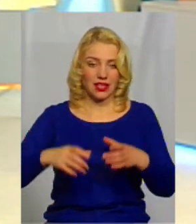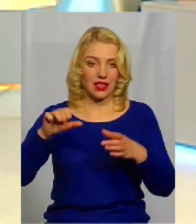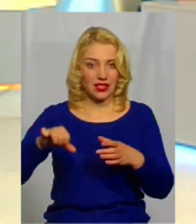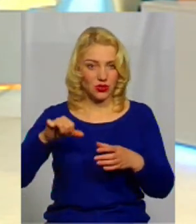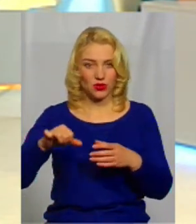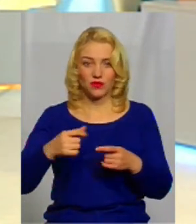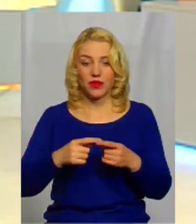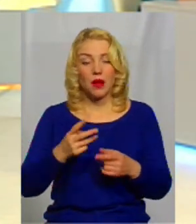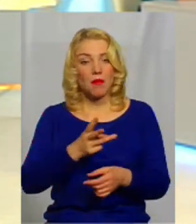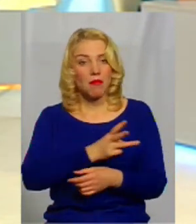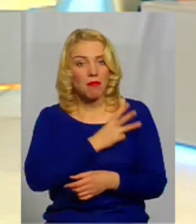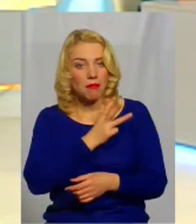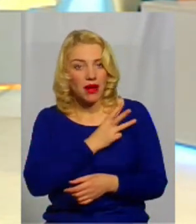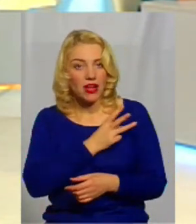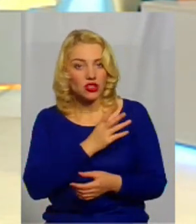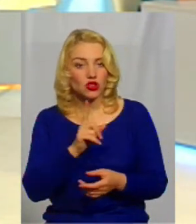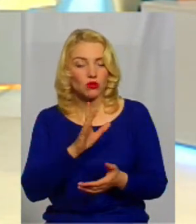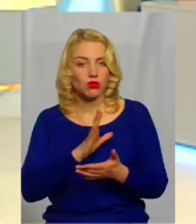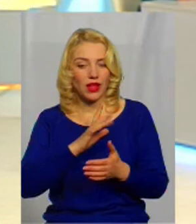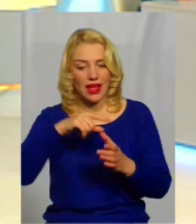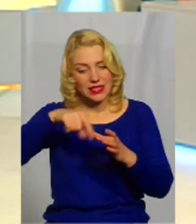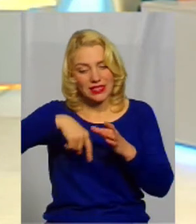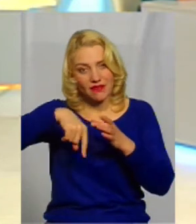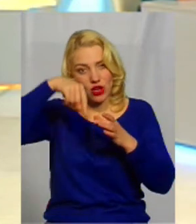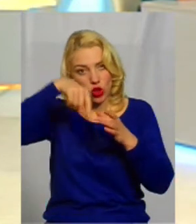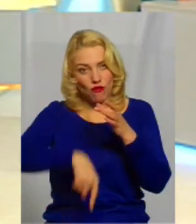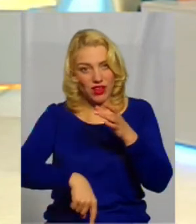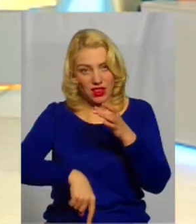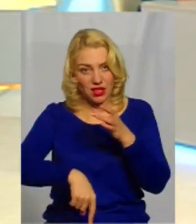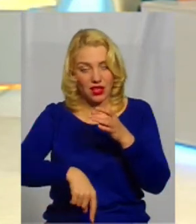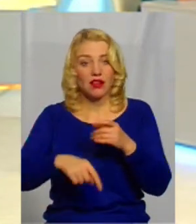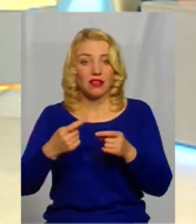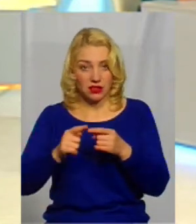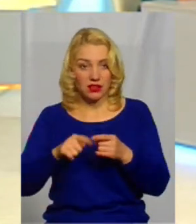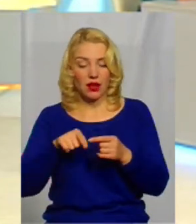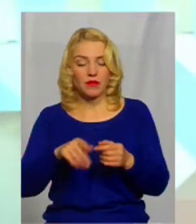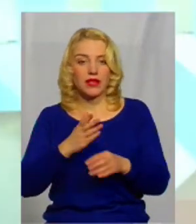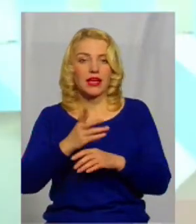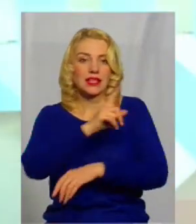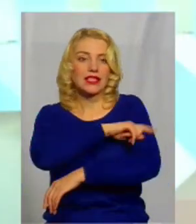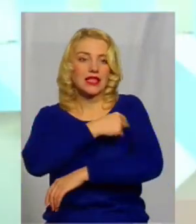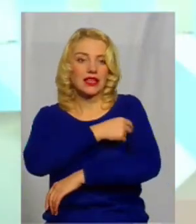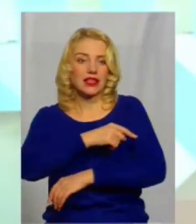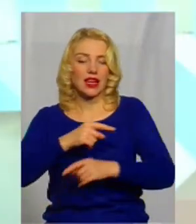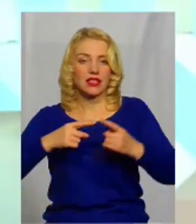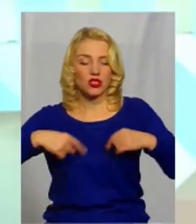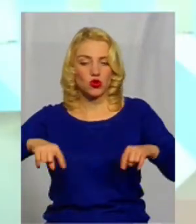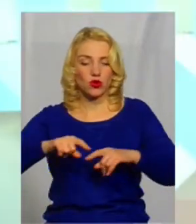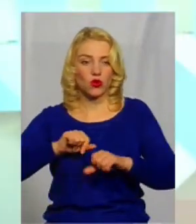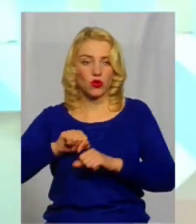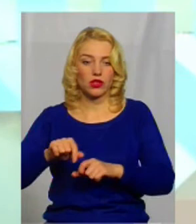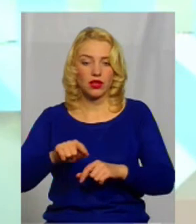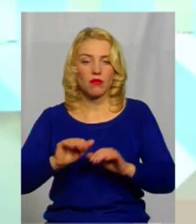бажано, звісно, мати. От сверловини, якщо бурять, то там є санітарна зона охорони, де